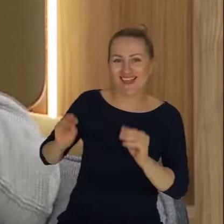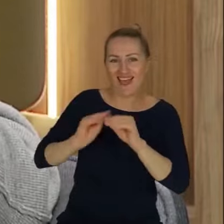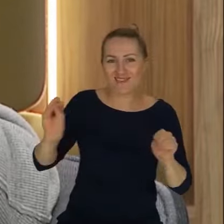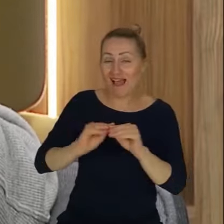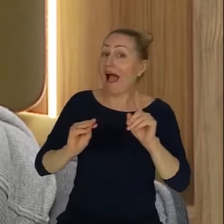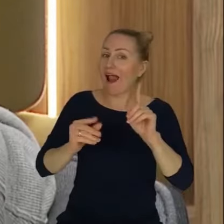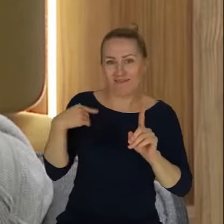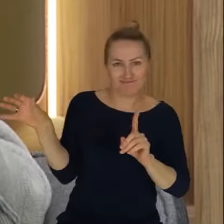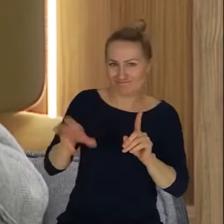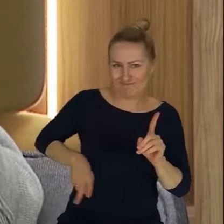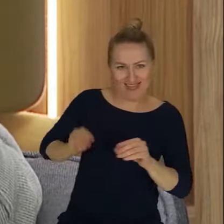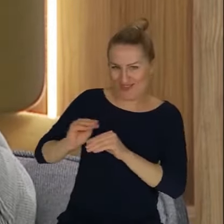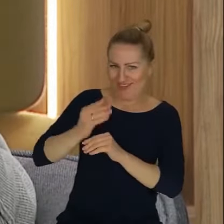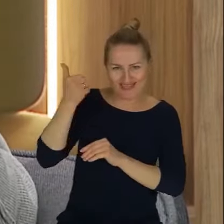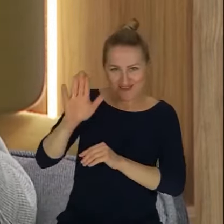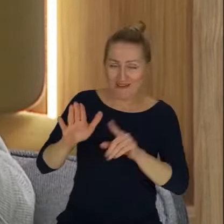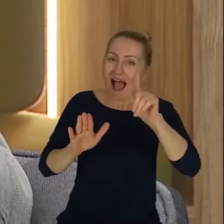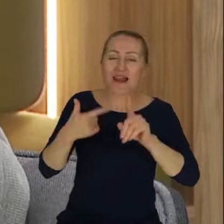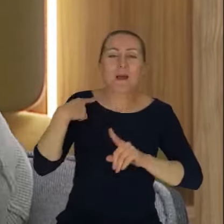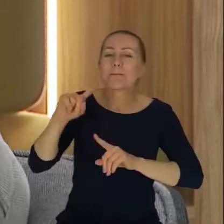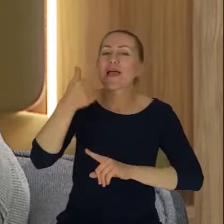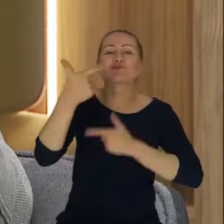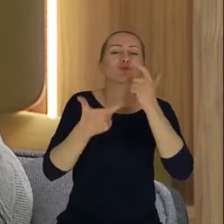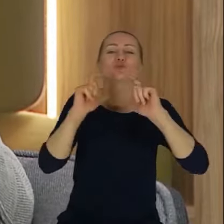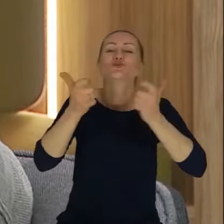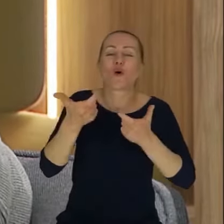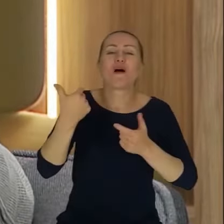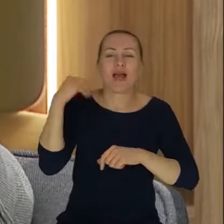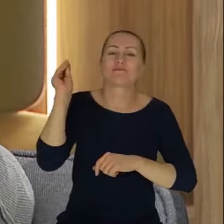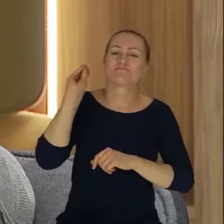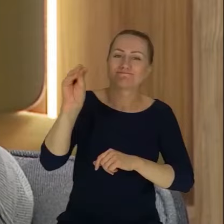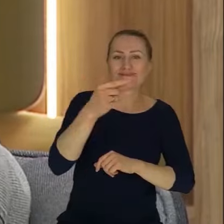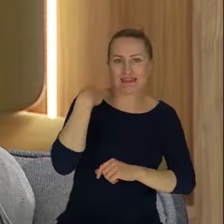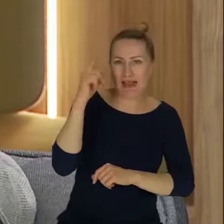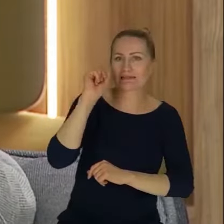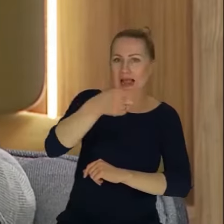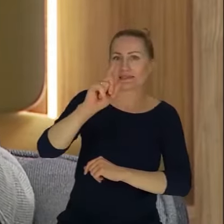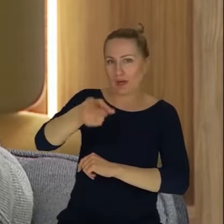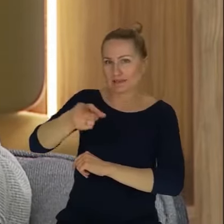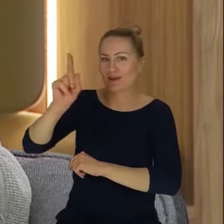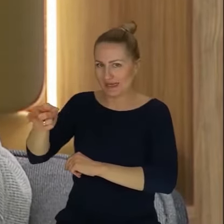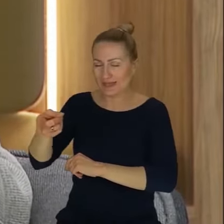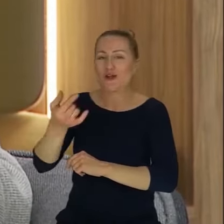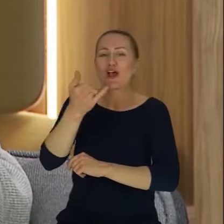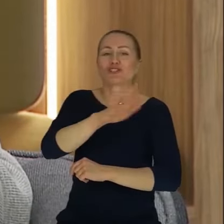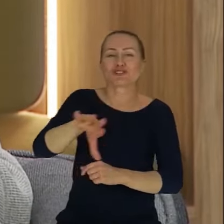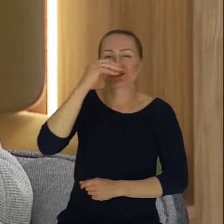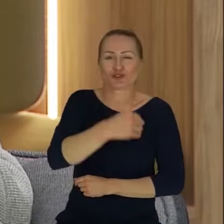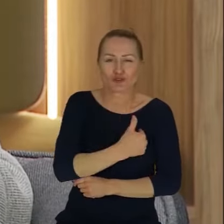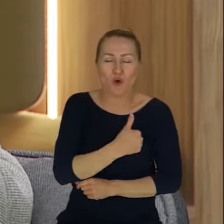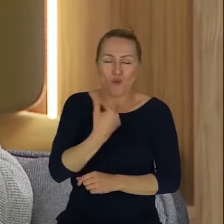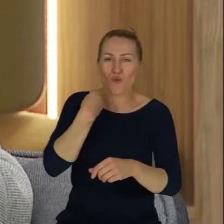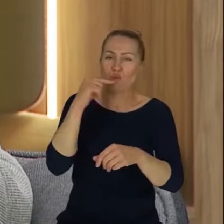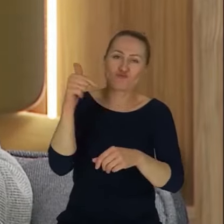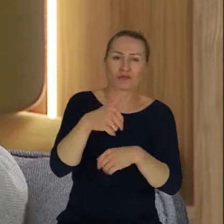zrobił, pierwszą rzecz, bym zrobił, to bym zaczął, kazał, uczyć dzieci w szkołach, wprowadził